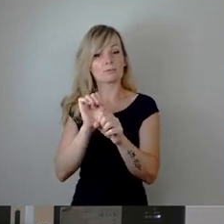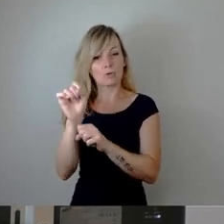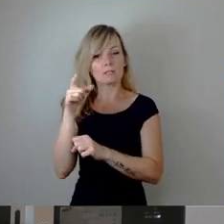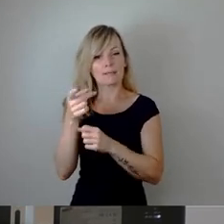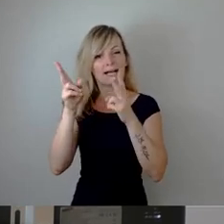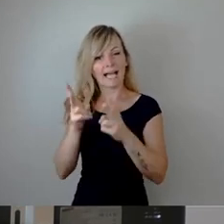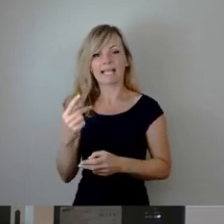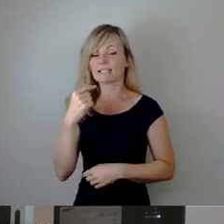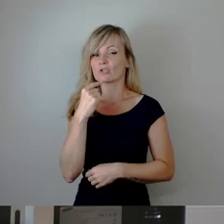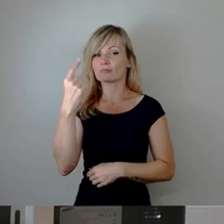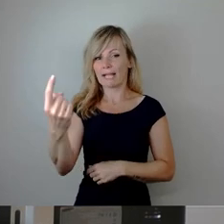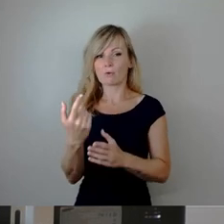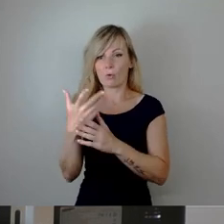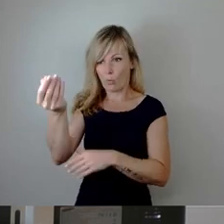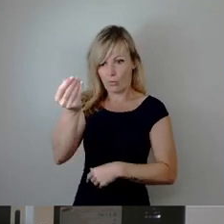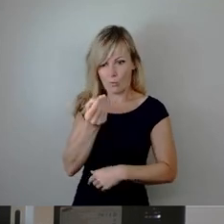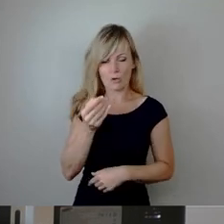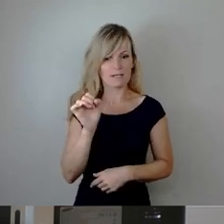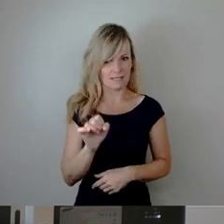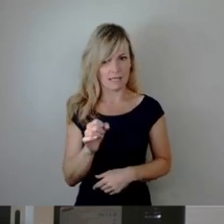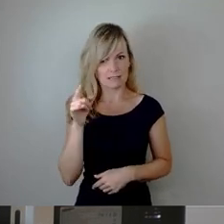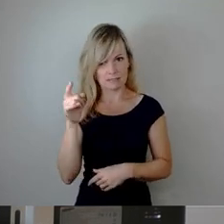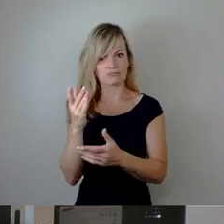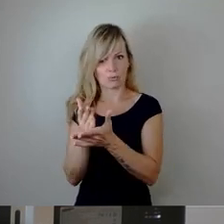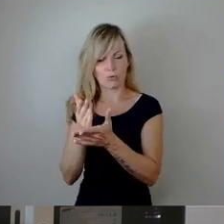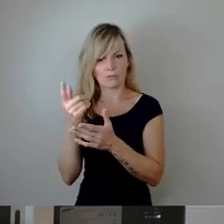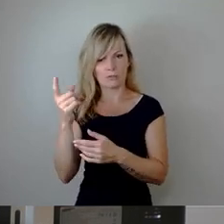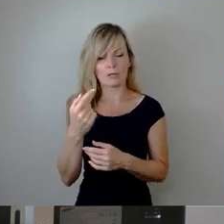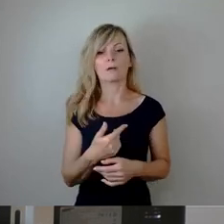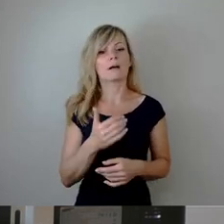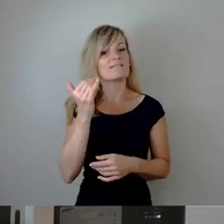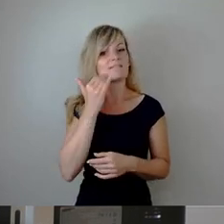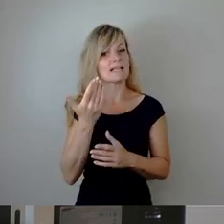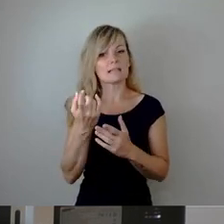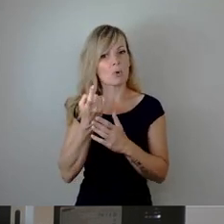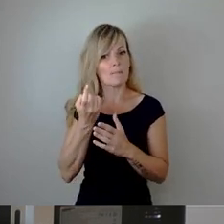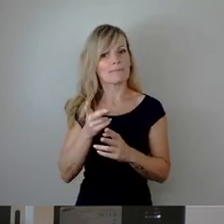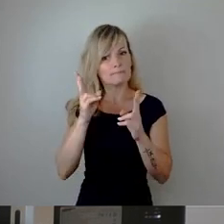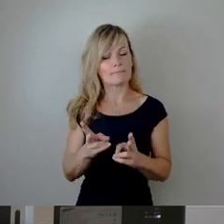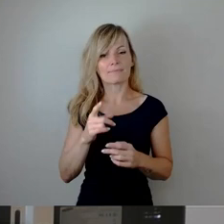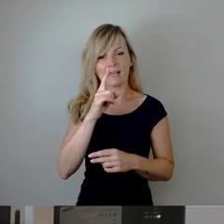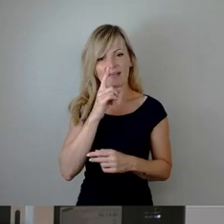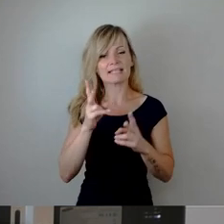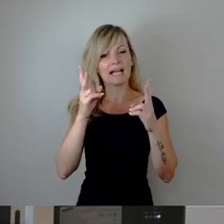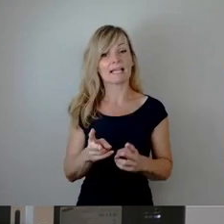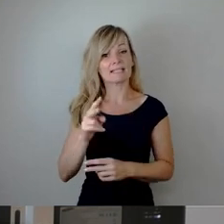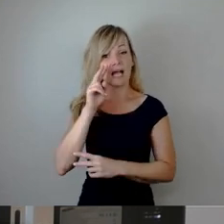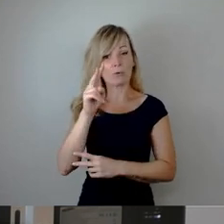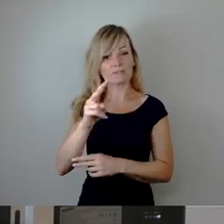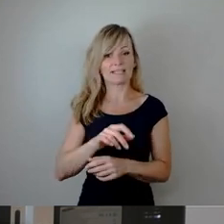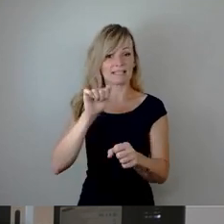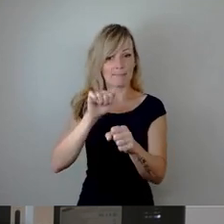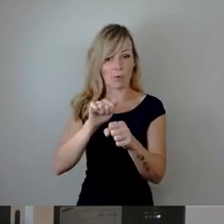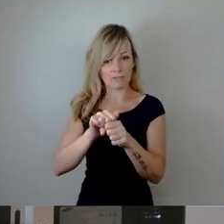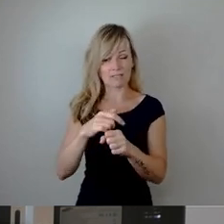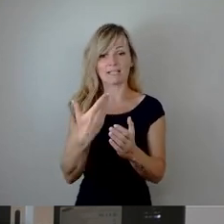heranziehen. Und zwar ist dies immer dann entstanden, wenn eine Rechtsaufsichtsbehörde die Entscheidung